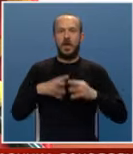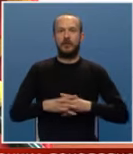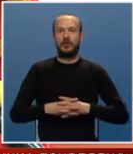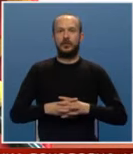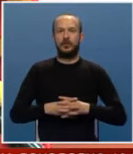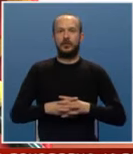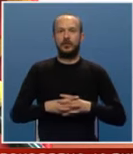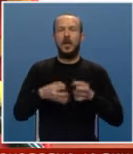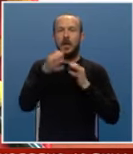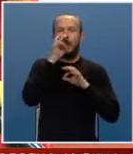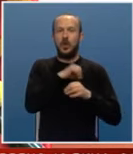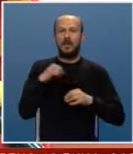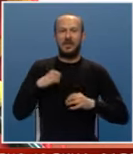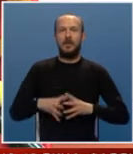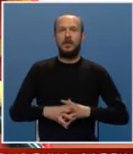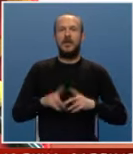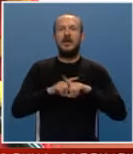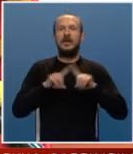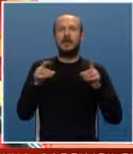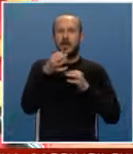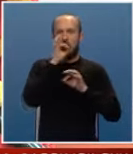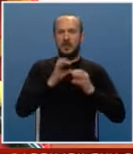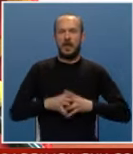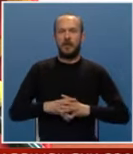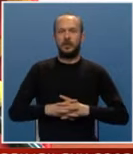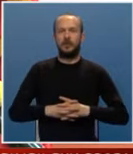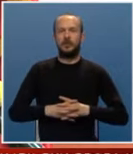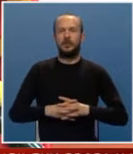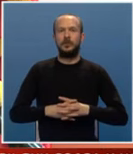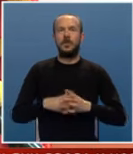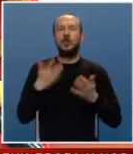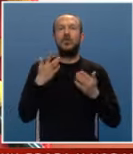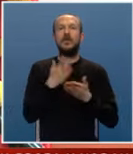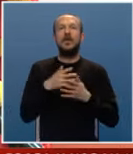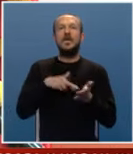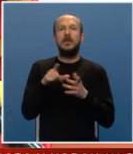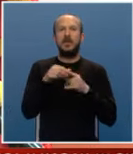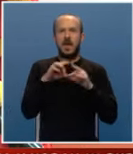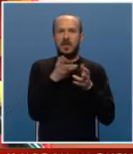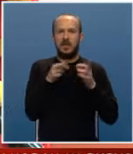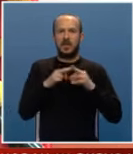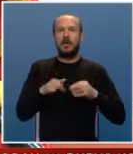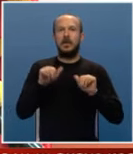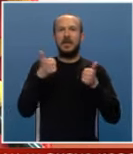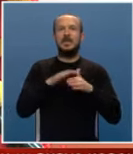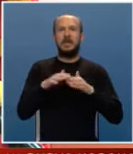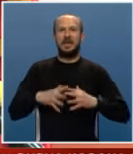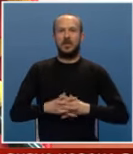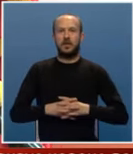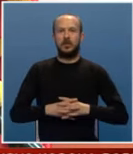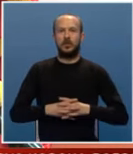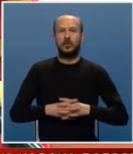pio sam svakojake tablete. Evo koliko idem već na dijalizu, 11. mjesec.